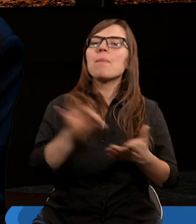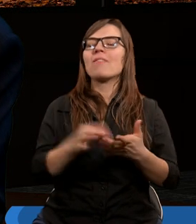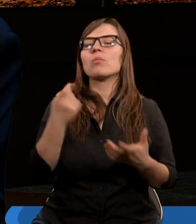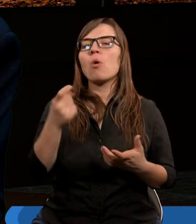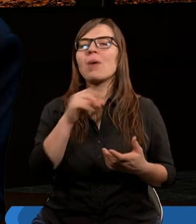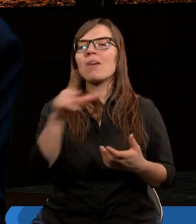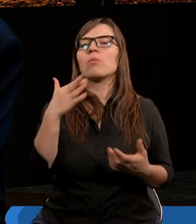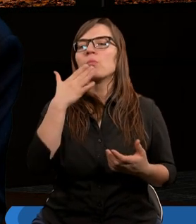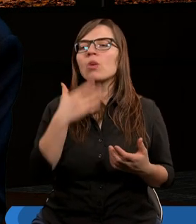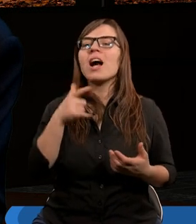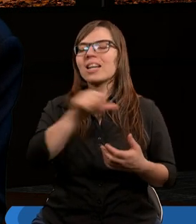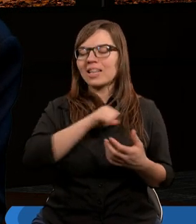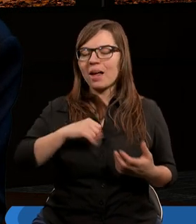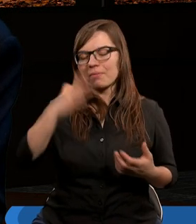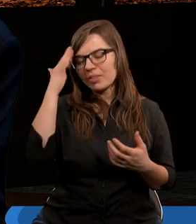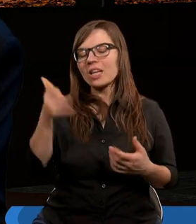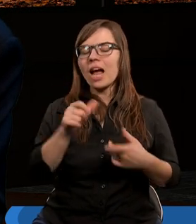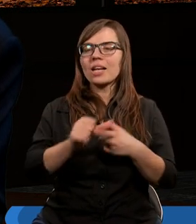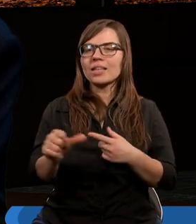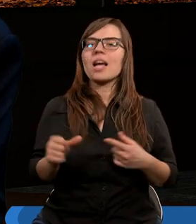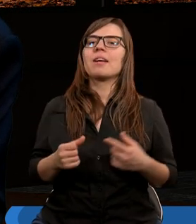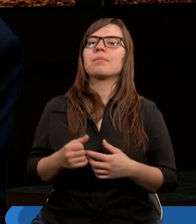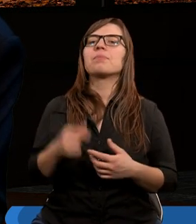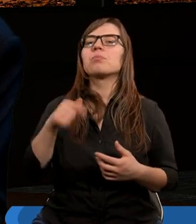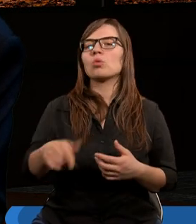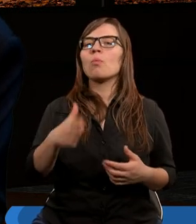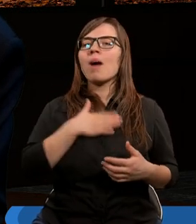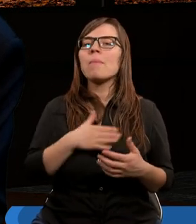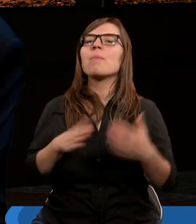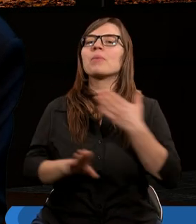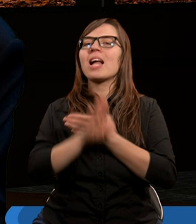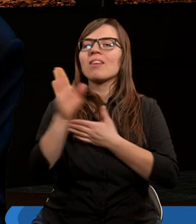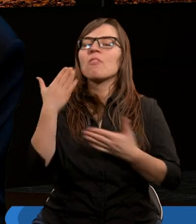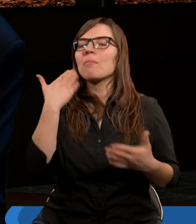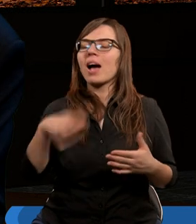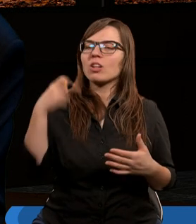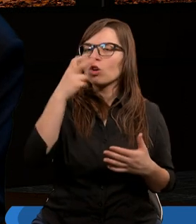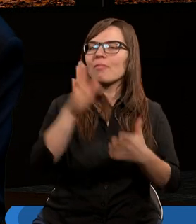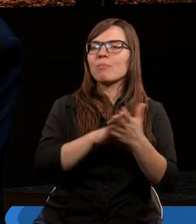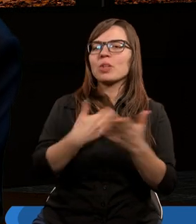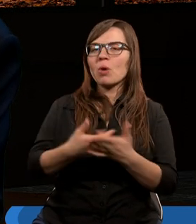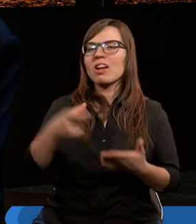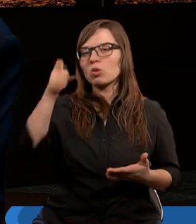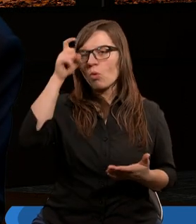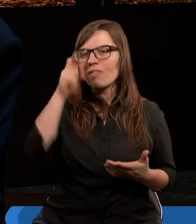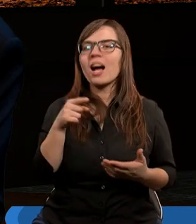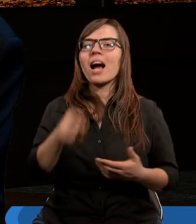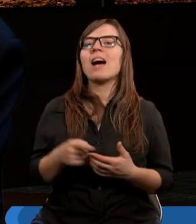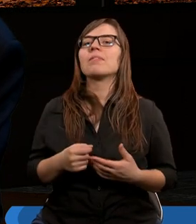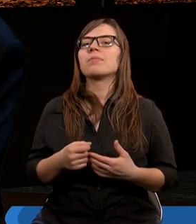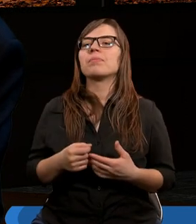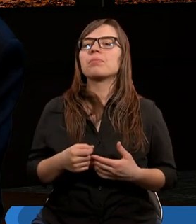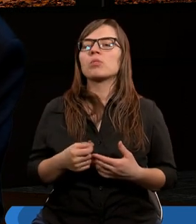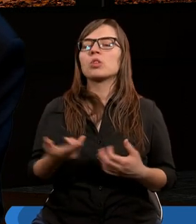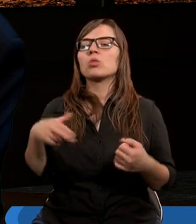Paweł jakby mówi, słuchajcie, ale sami wiecie, jak to w życiu bywa. I tu mamy przedstawiony bardzo ciekawy przykład człowieka, bo to są